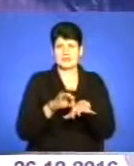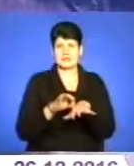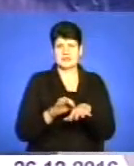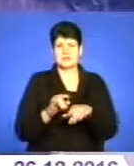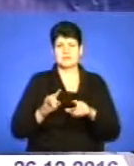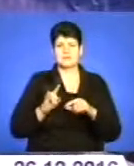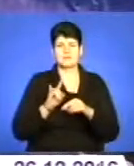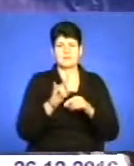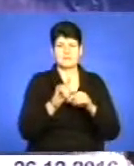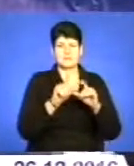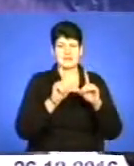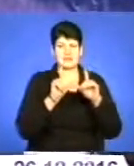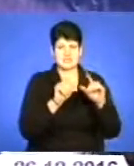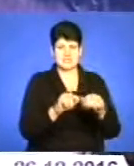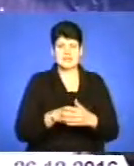Це було клопітка.